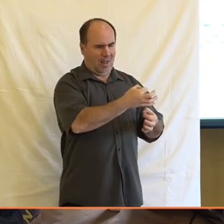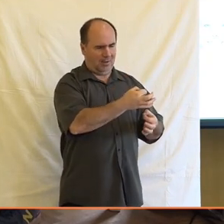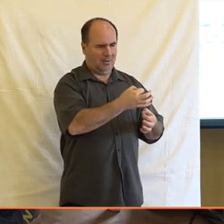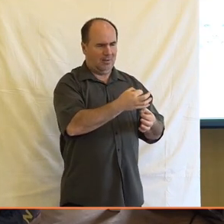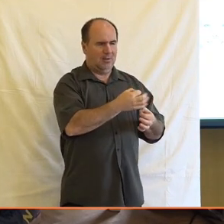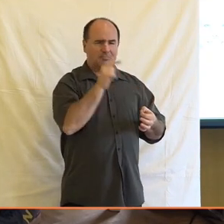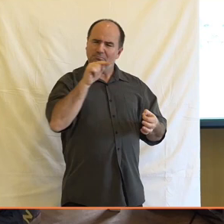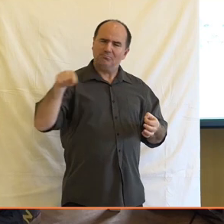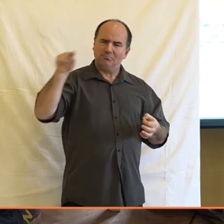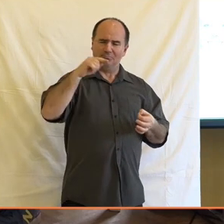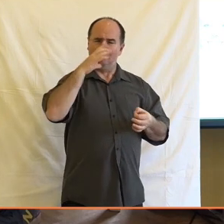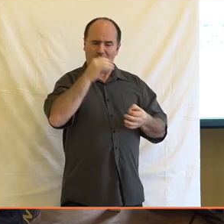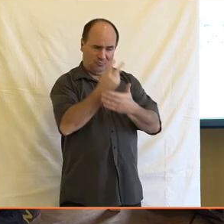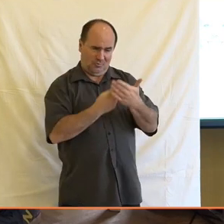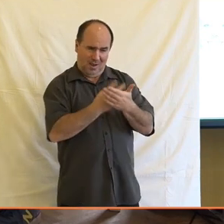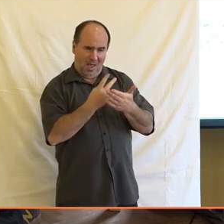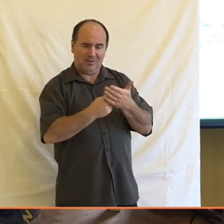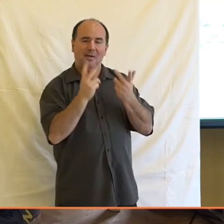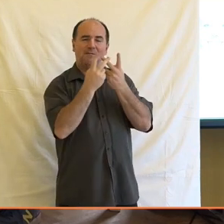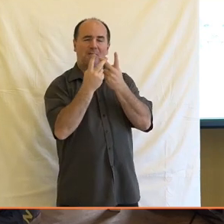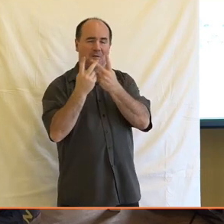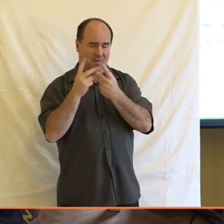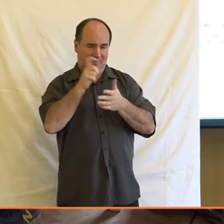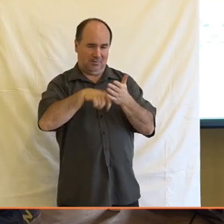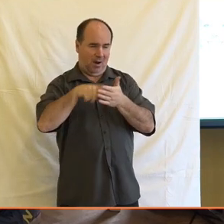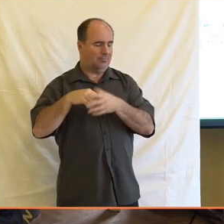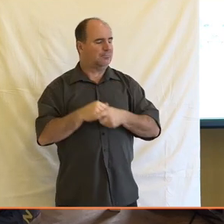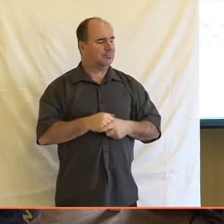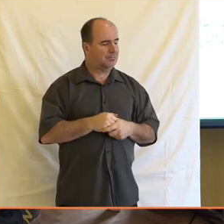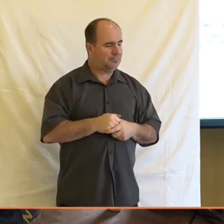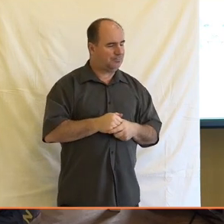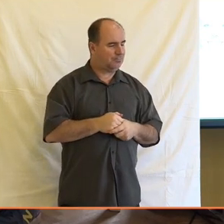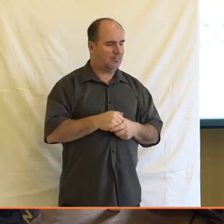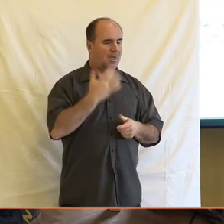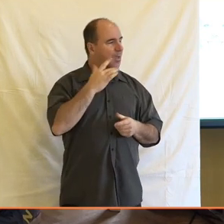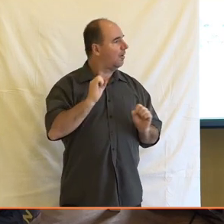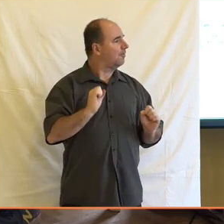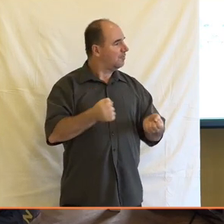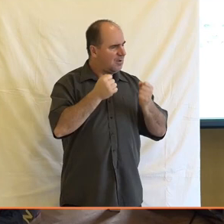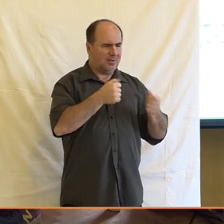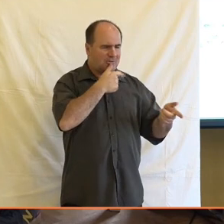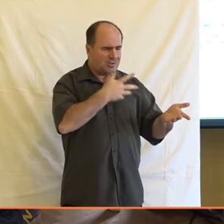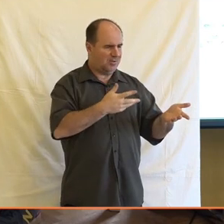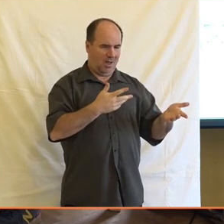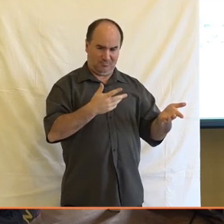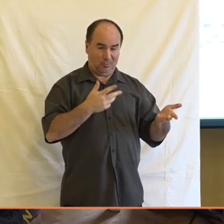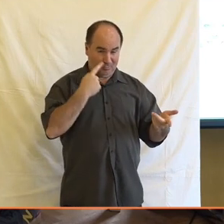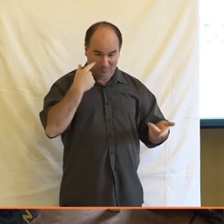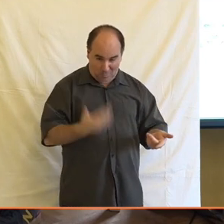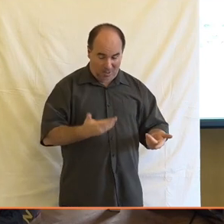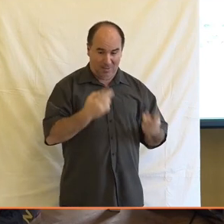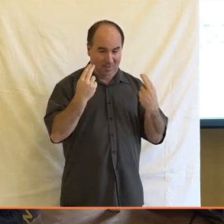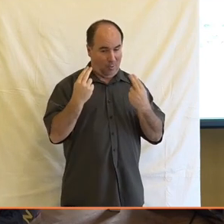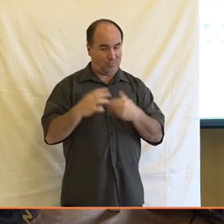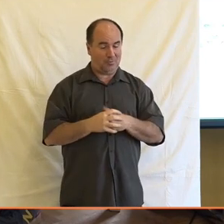což je věc, o které my vlastně víme extrémně málo, jak tato čísla vznikají, jak spolehlivé je to hodnocení, respektive už